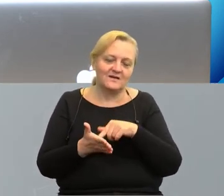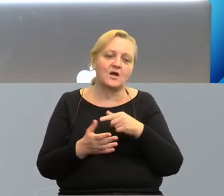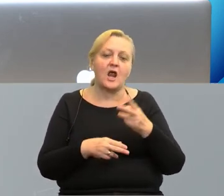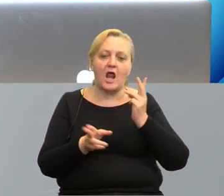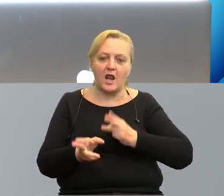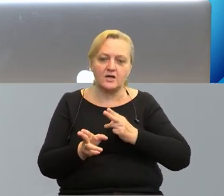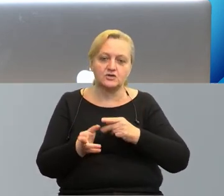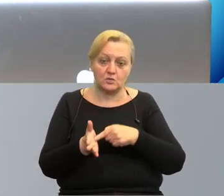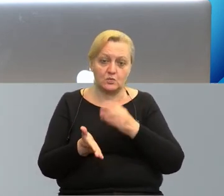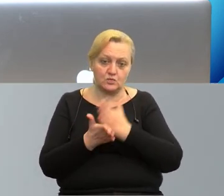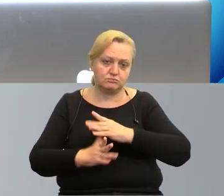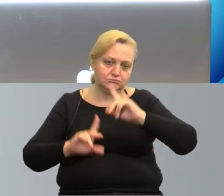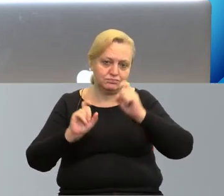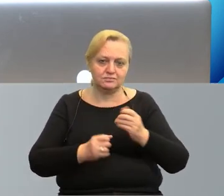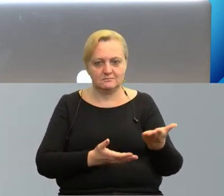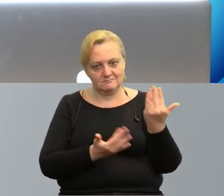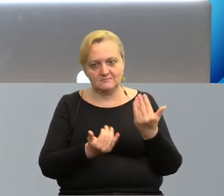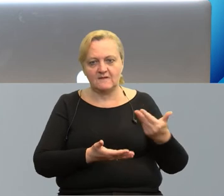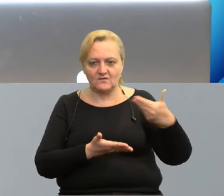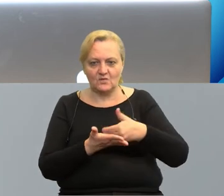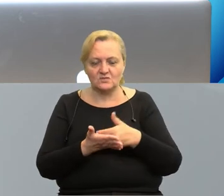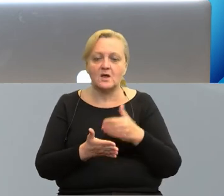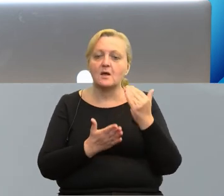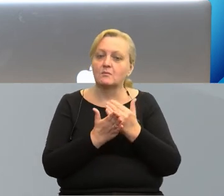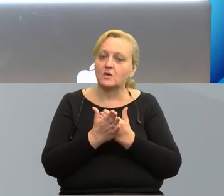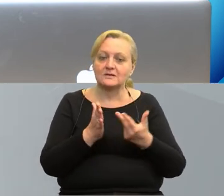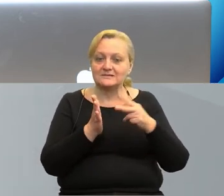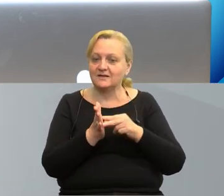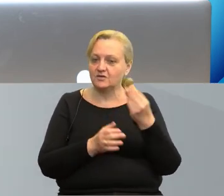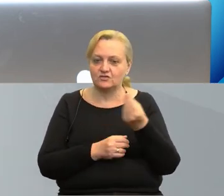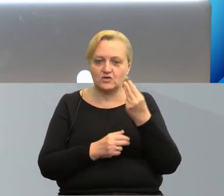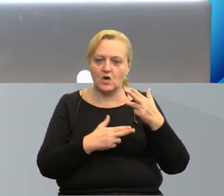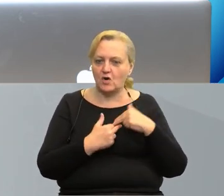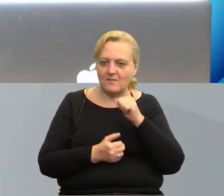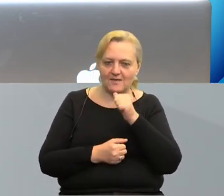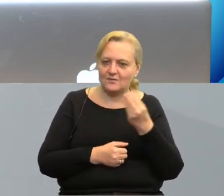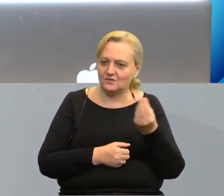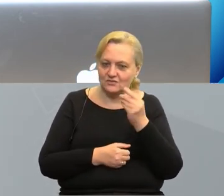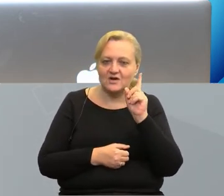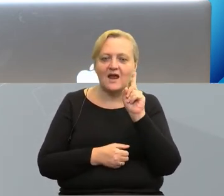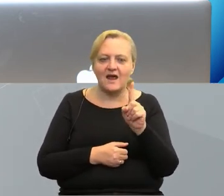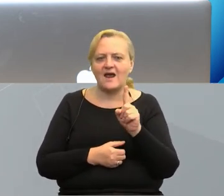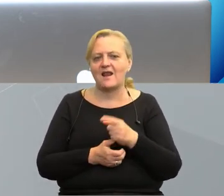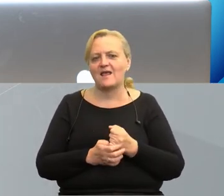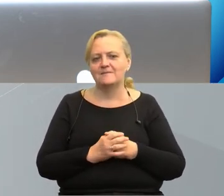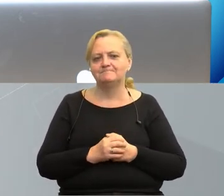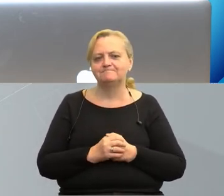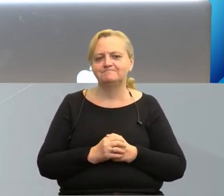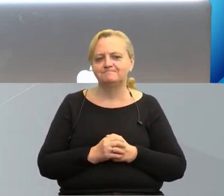otwiera swój pierwszy nabór. Program co prawda nie został zatwierdzony przez Komisję Europejską, ale